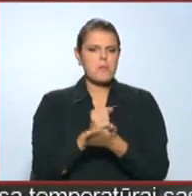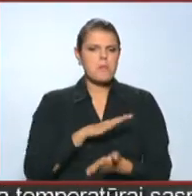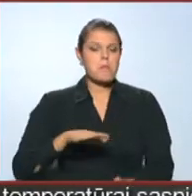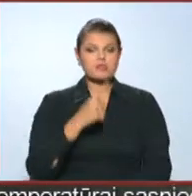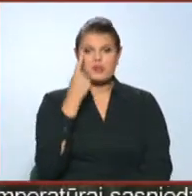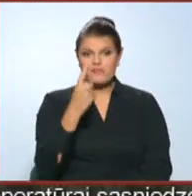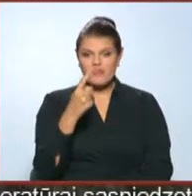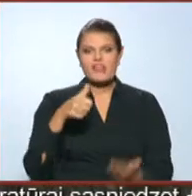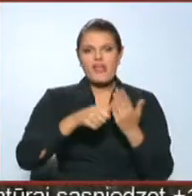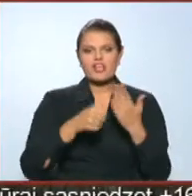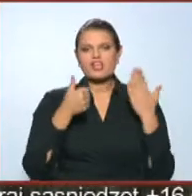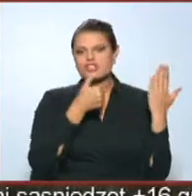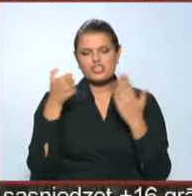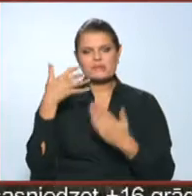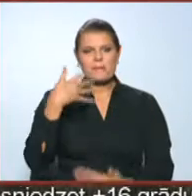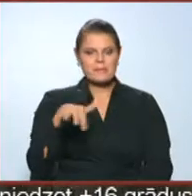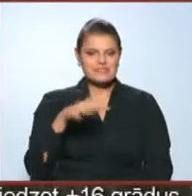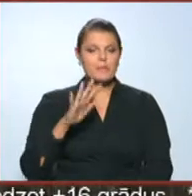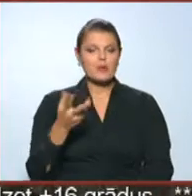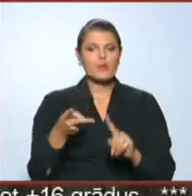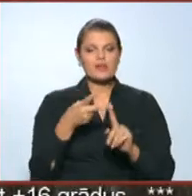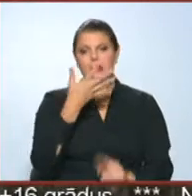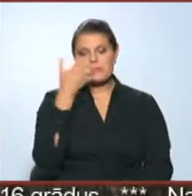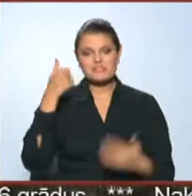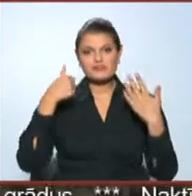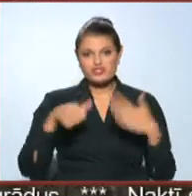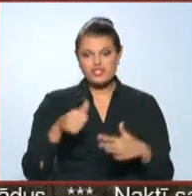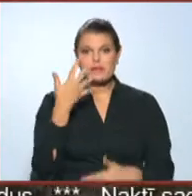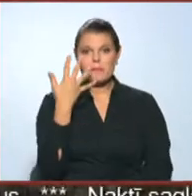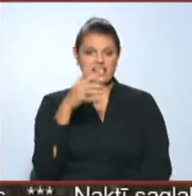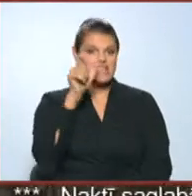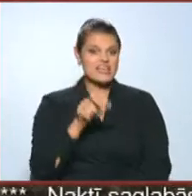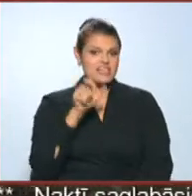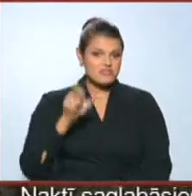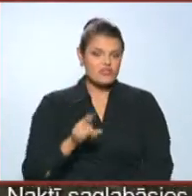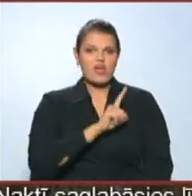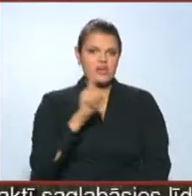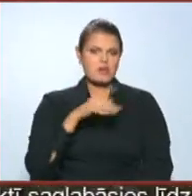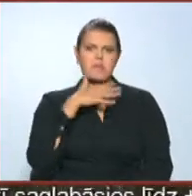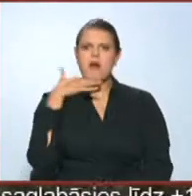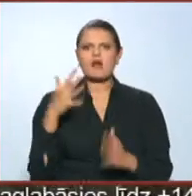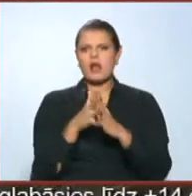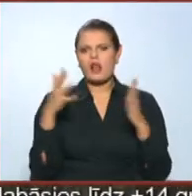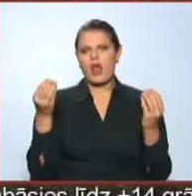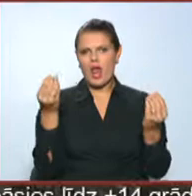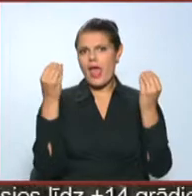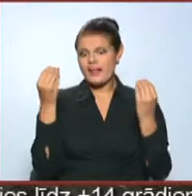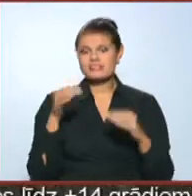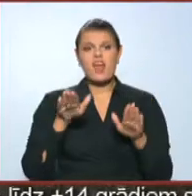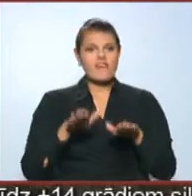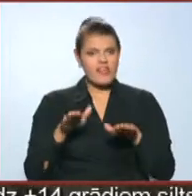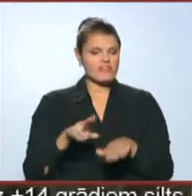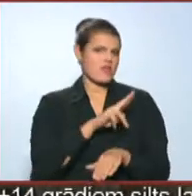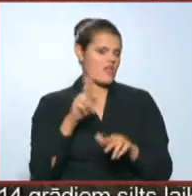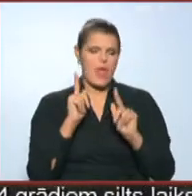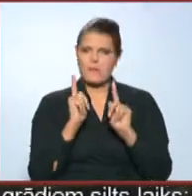no kuriem vienā deklarēts 650, bet otrā 565 iedzīvotāji esot pārāk liela ekstra. Vietēji ir tam gan